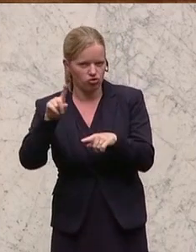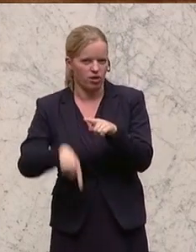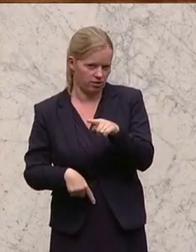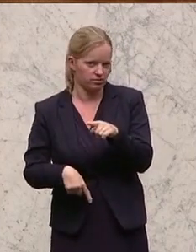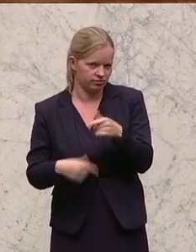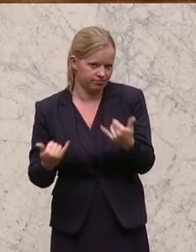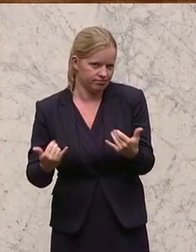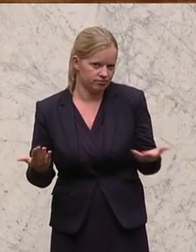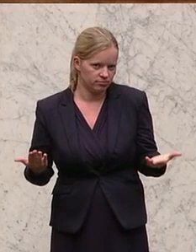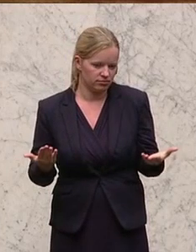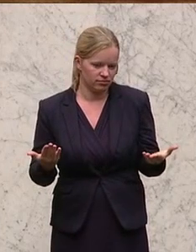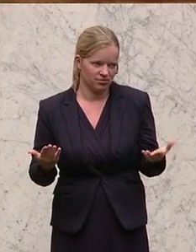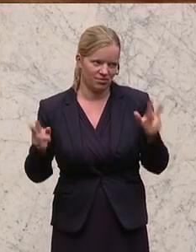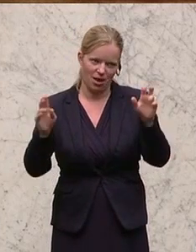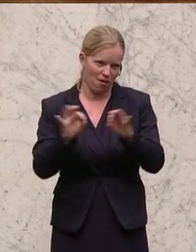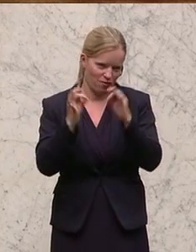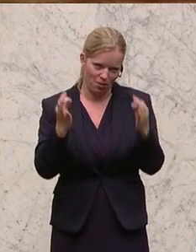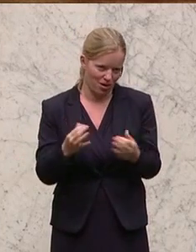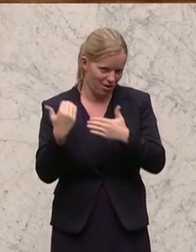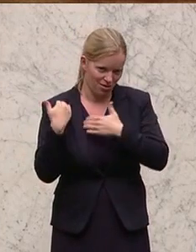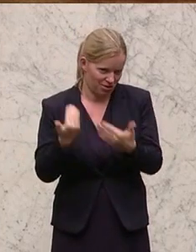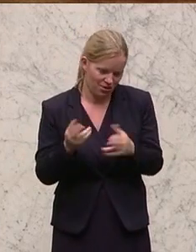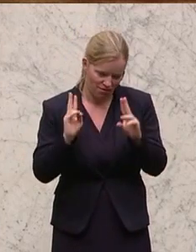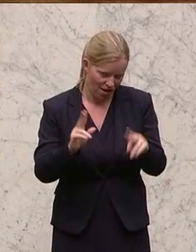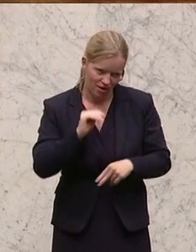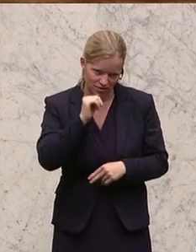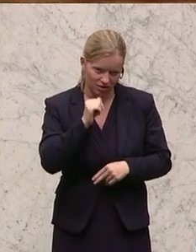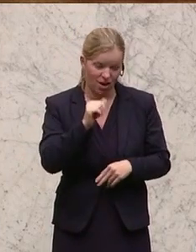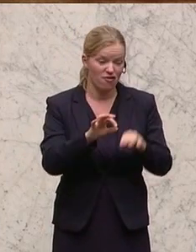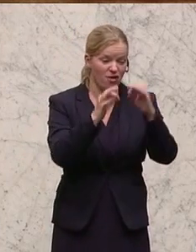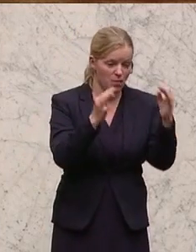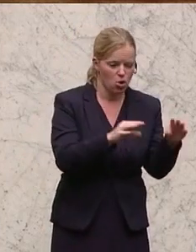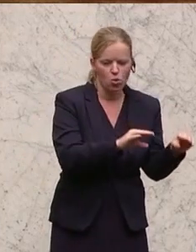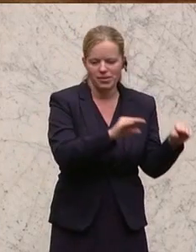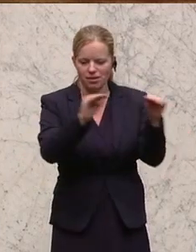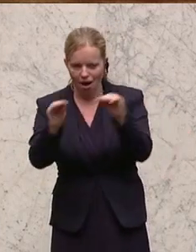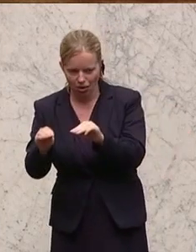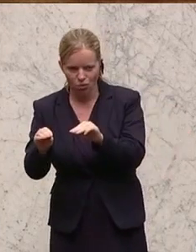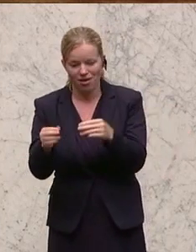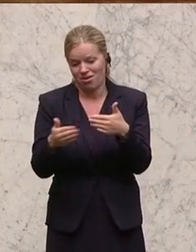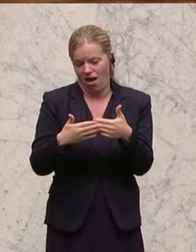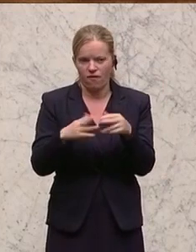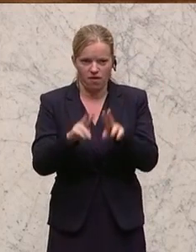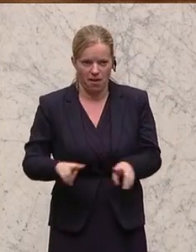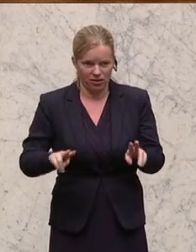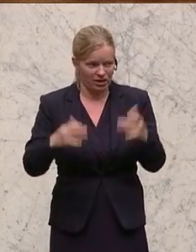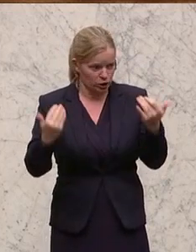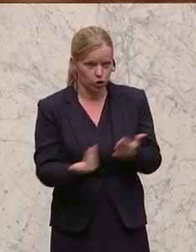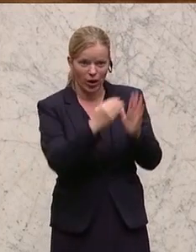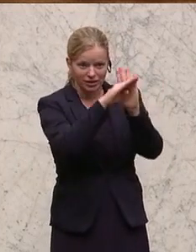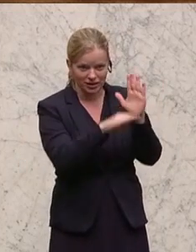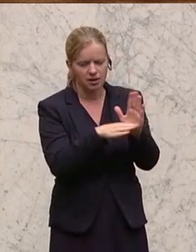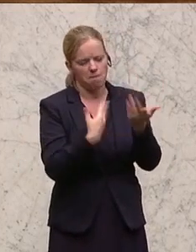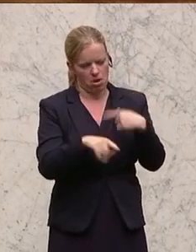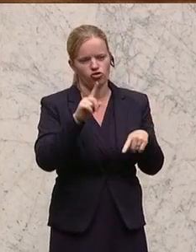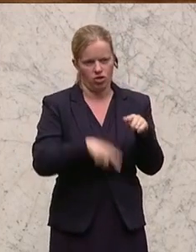also soviel zu der Entlastung der Familien, definitiv Familienübertragung zwischen nahen Verwandten in diesem Gesetz ausdrücklich schlechter gestellt, weil